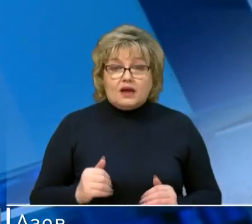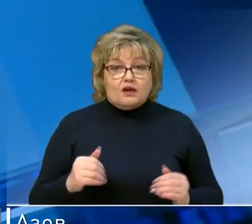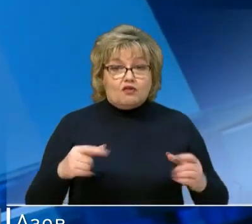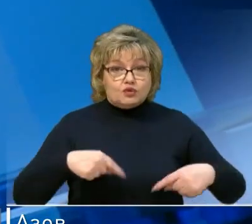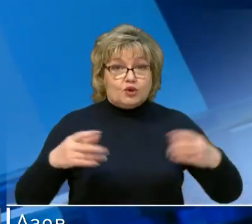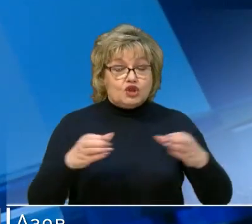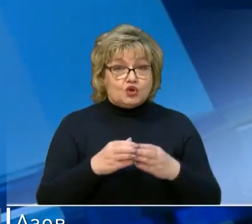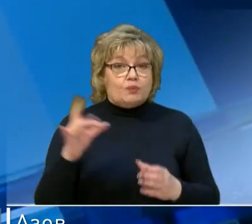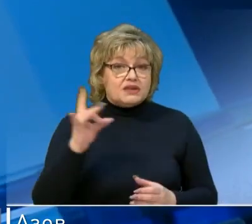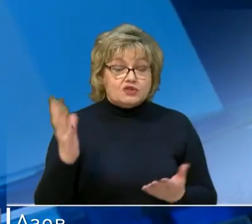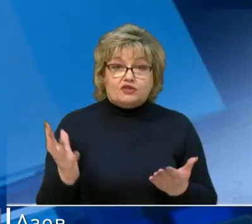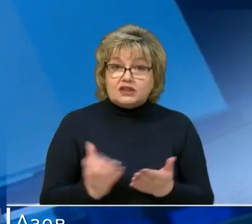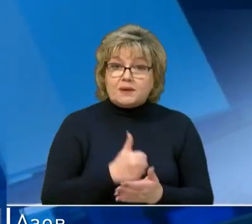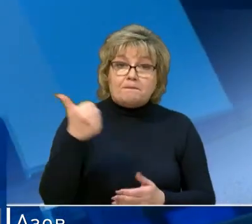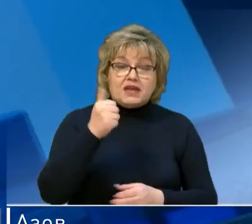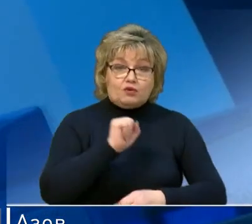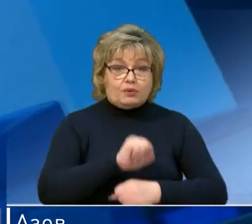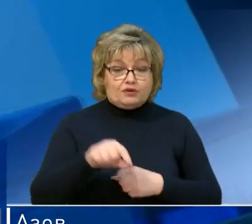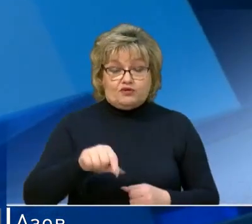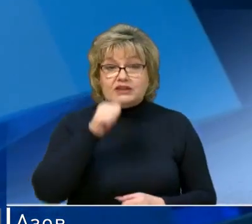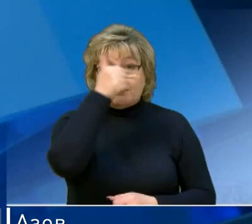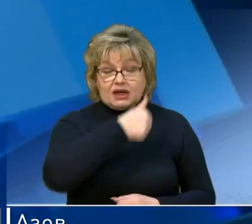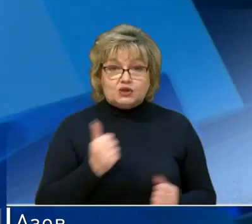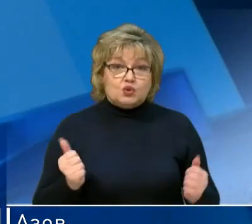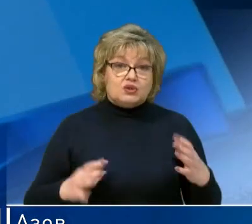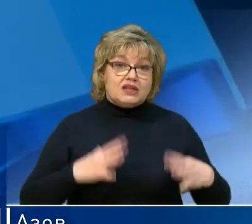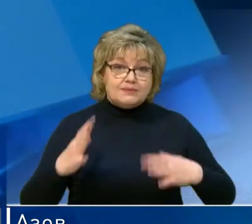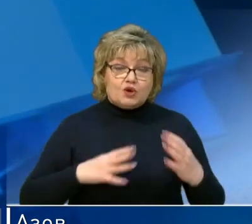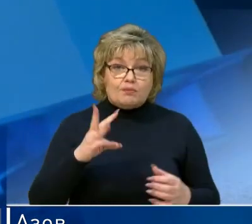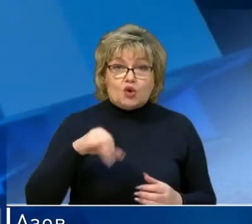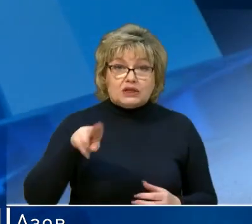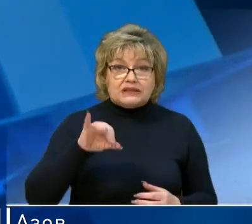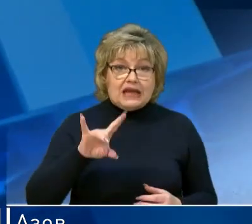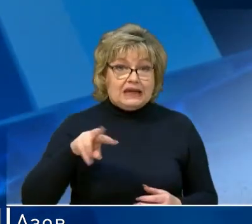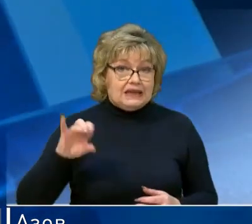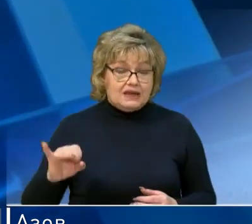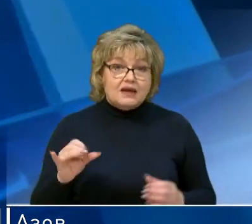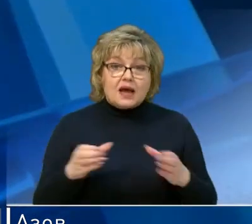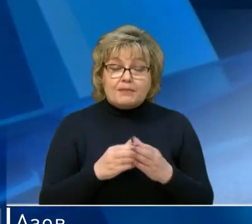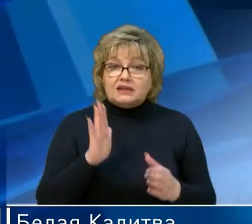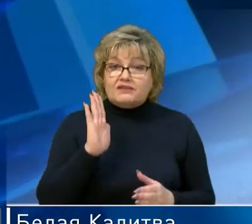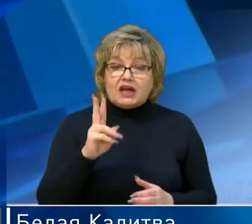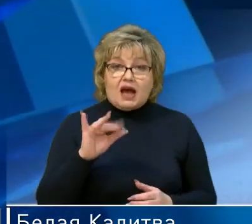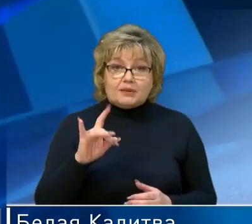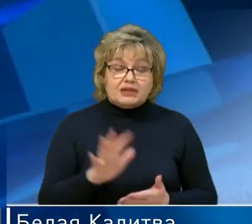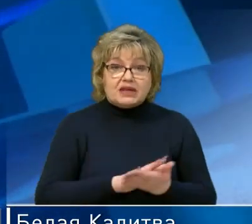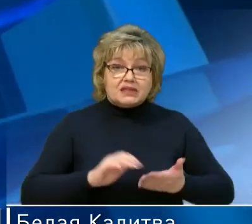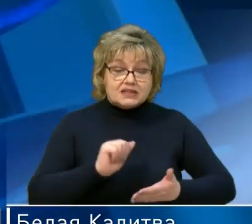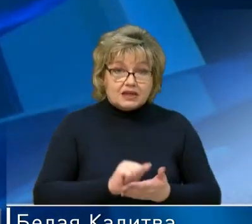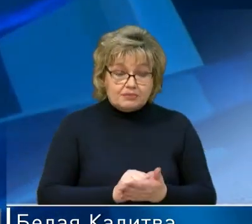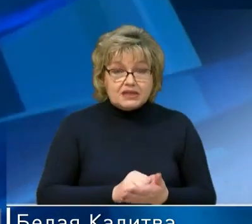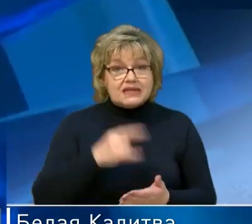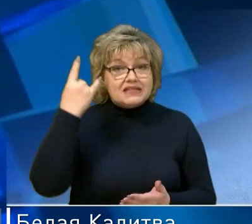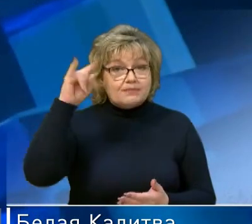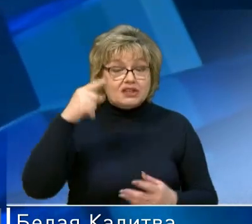«Ростов» одержал первую победу в этом году. На сборах в Марбелии команда Валерия Карпина разгромила клуб из второй